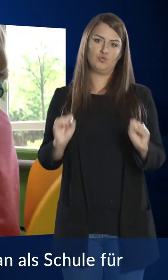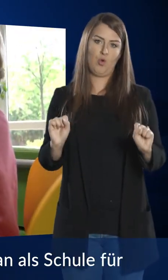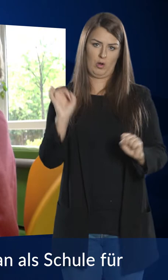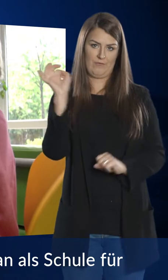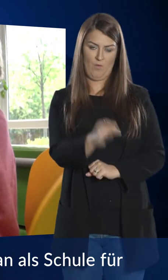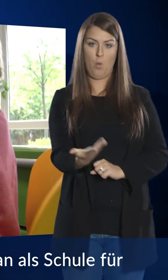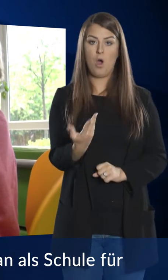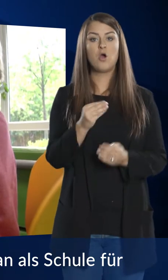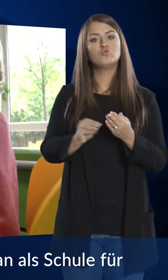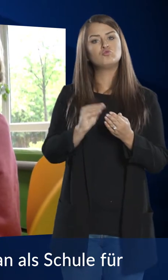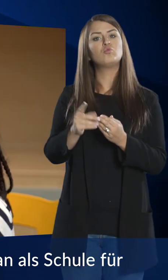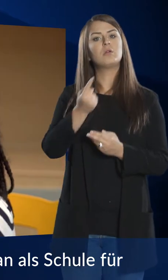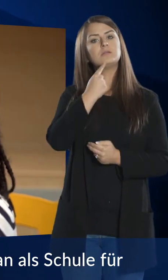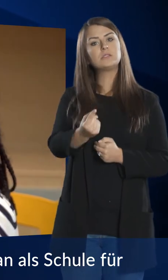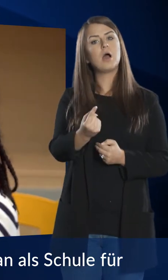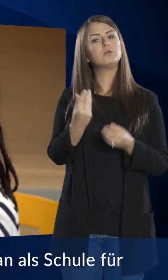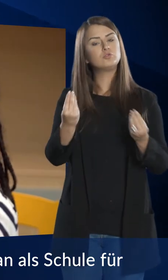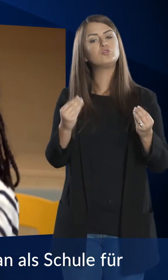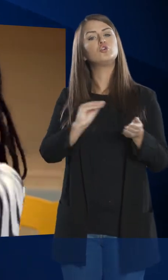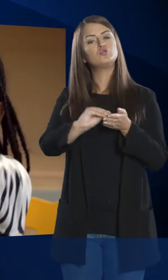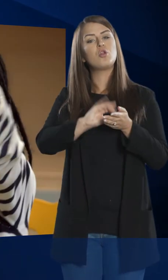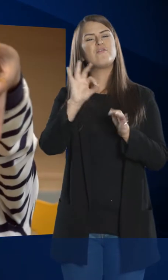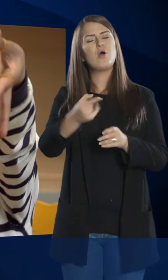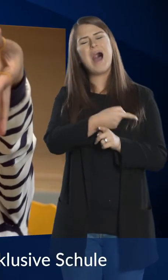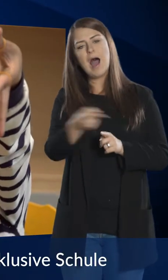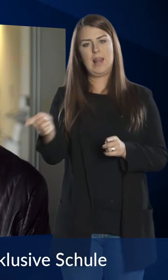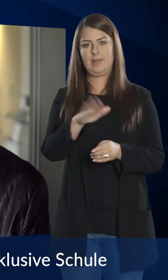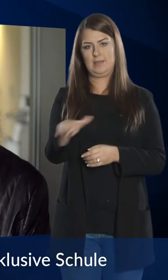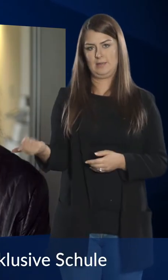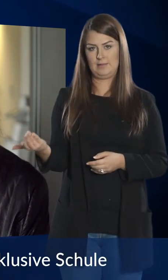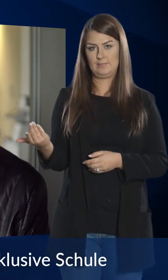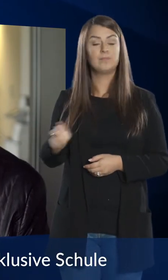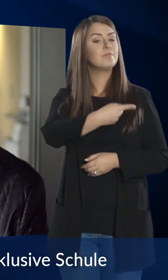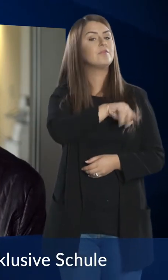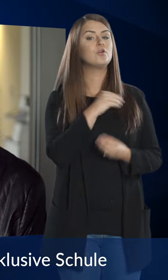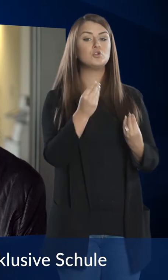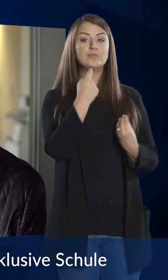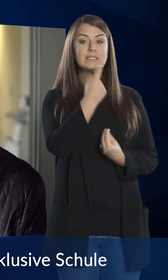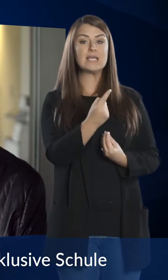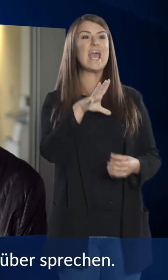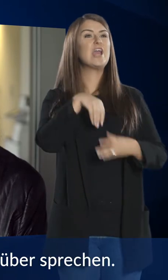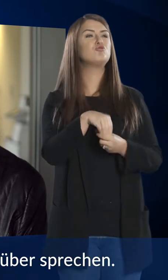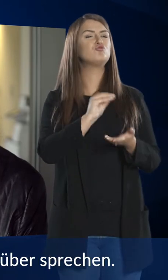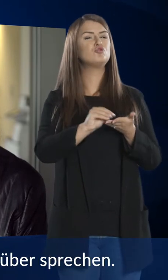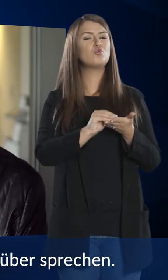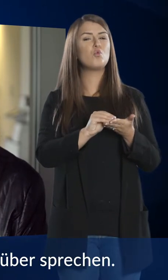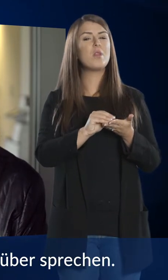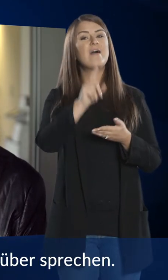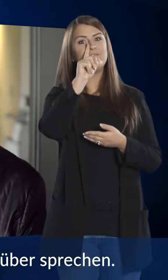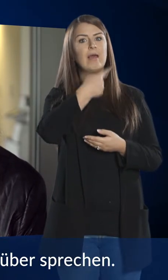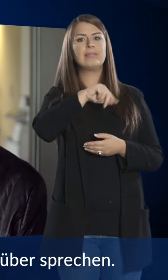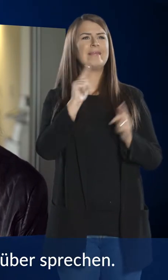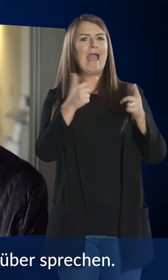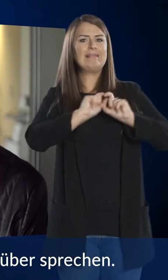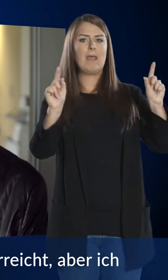Die Schule versteht sich von Anfang an als Schule für alle Kinder. Wir sagen zwar immer, eine inklusive Schule sind wir, wenn wir nicht mehr darüber